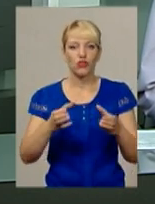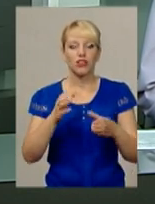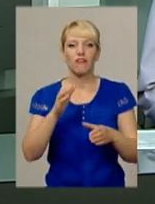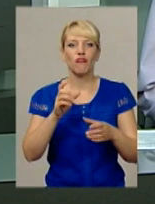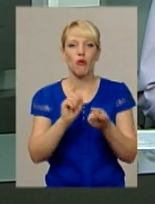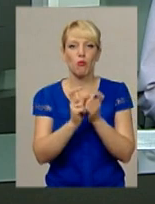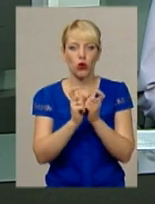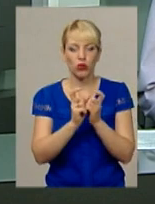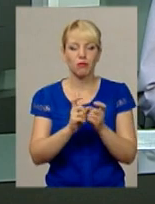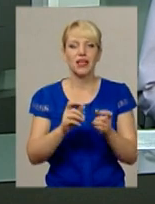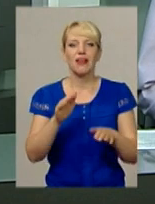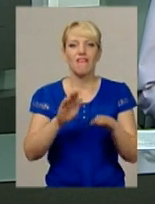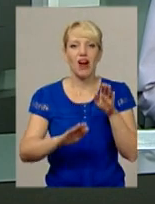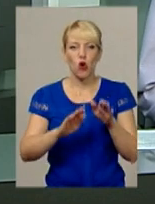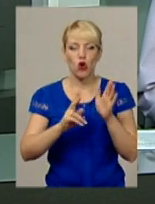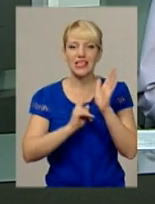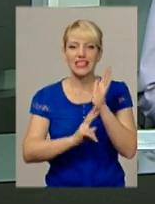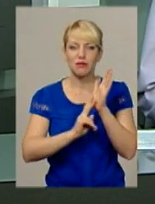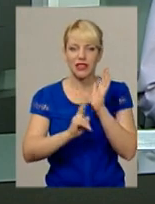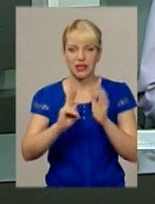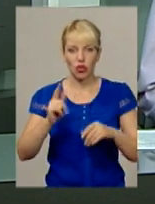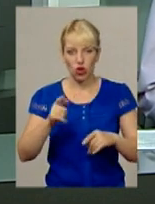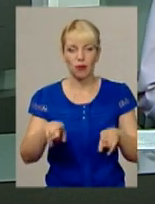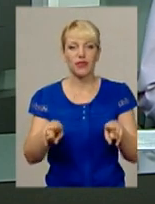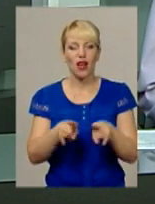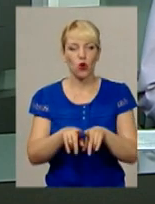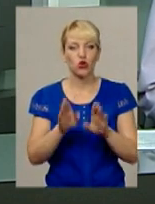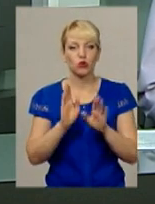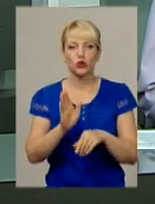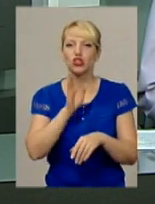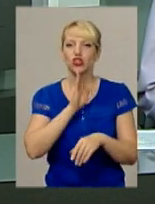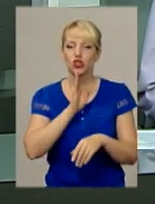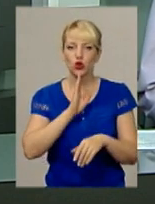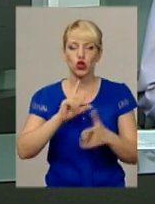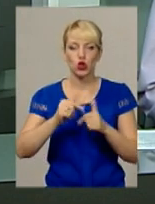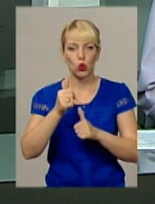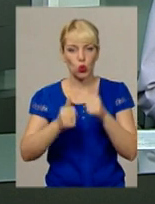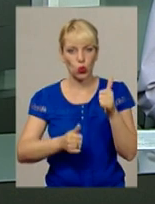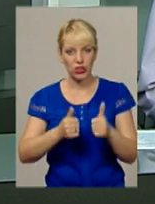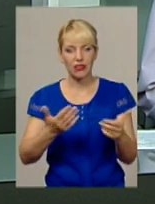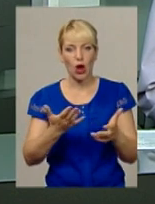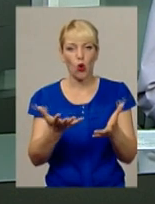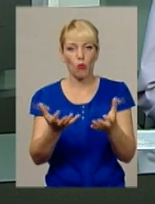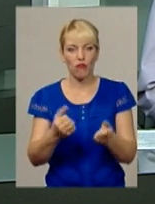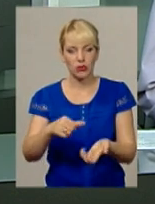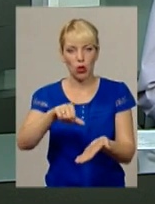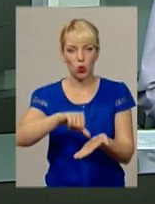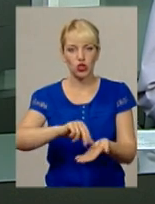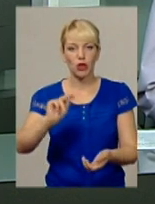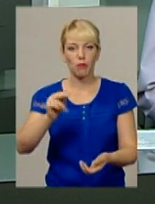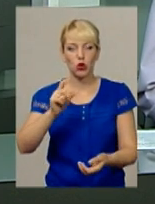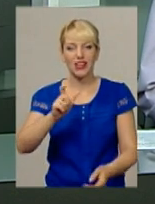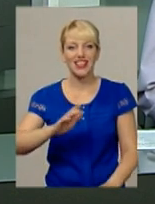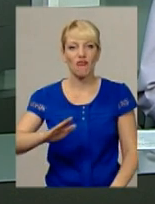до 97 кг. Майже водночас відбудеться і жіночий турнір Poland Open, участью якому візьме чемпіонка